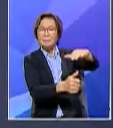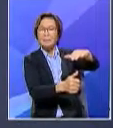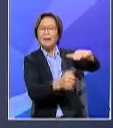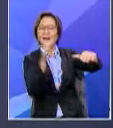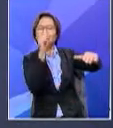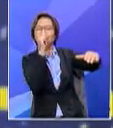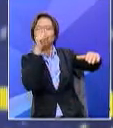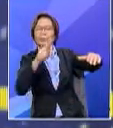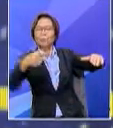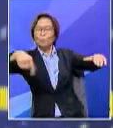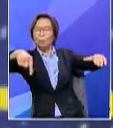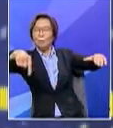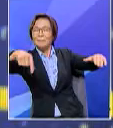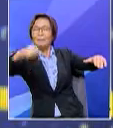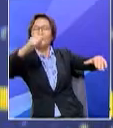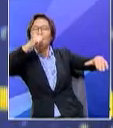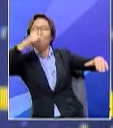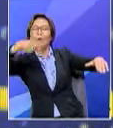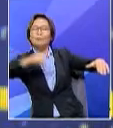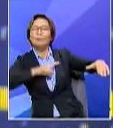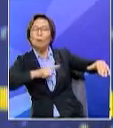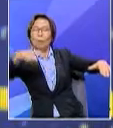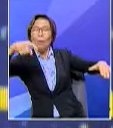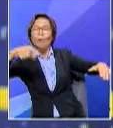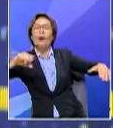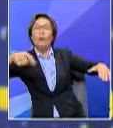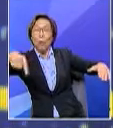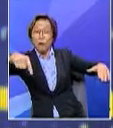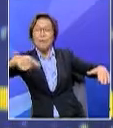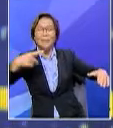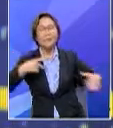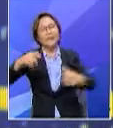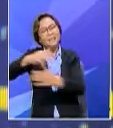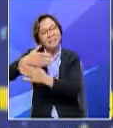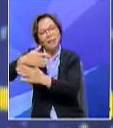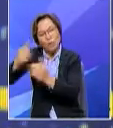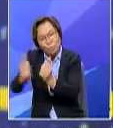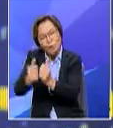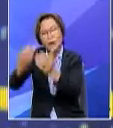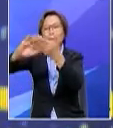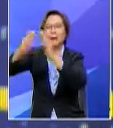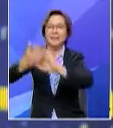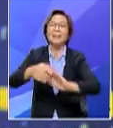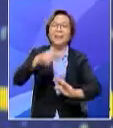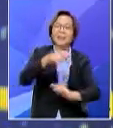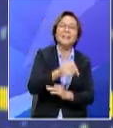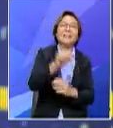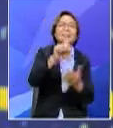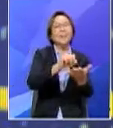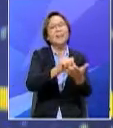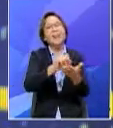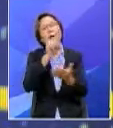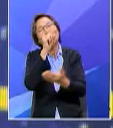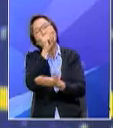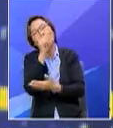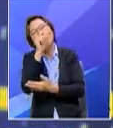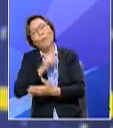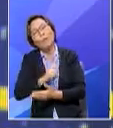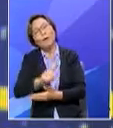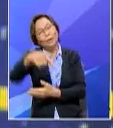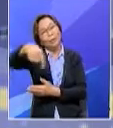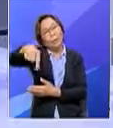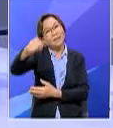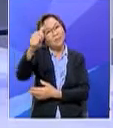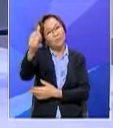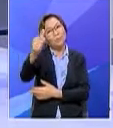berkualiti maka kita boleh berkongsi dengan masyarakat di luar sana inilah yang dikatakan satu karya nasib yang berkualiti Haliza